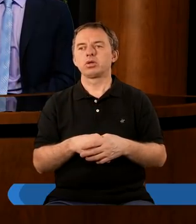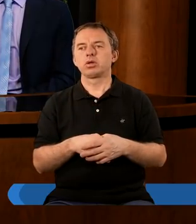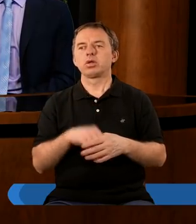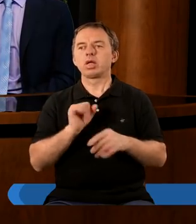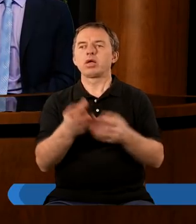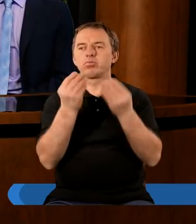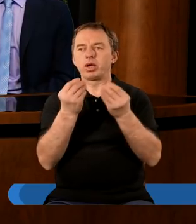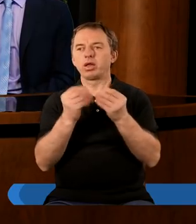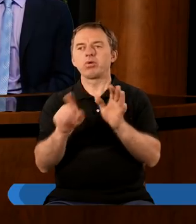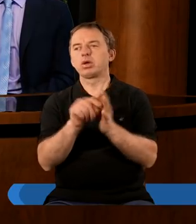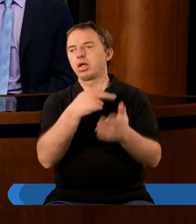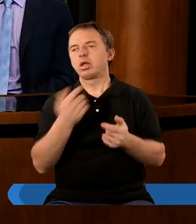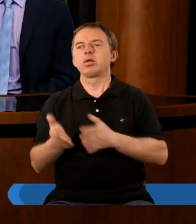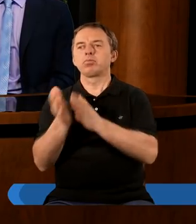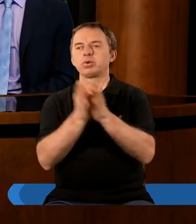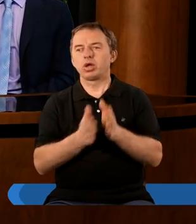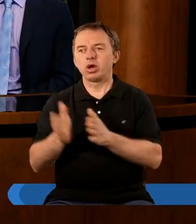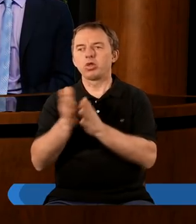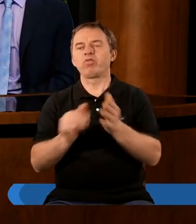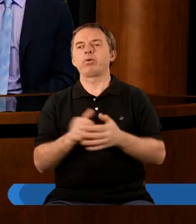takie wspaniałe rzeczy dla nas przygotowałeś.